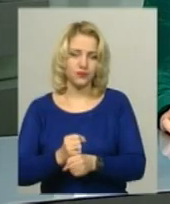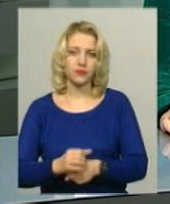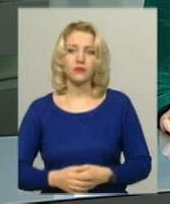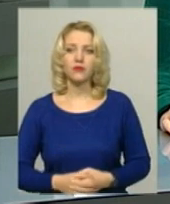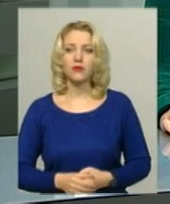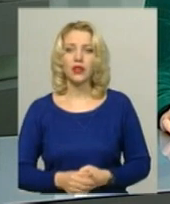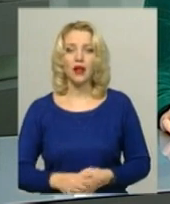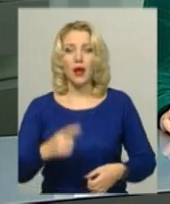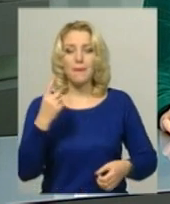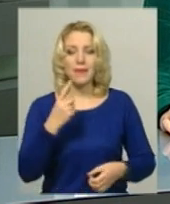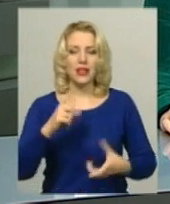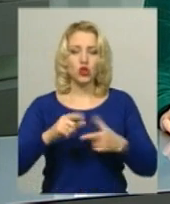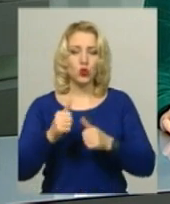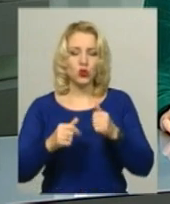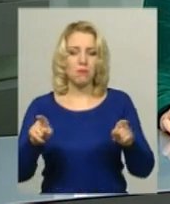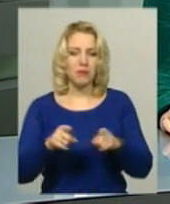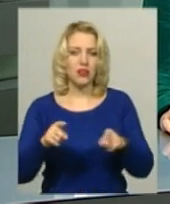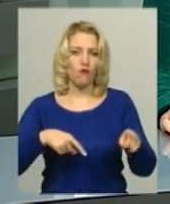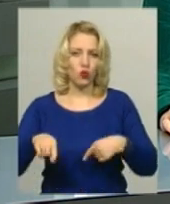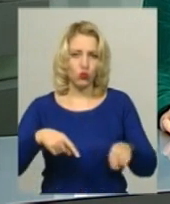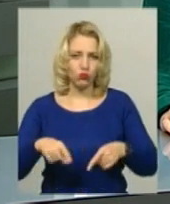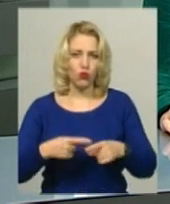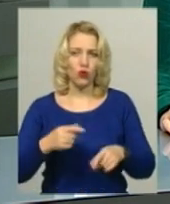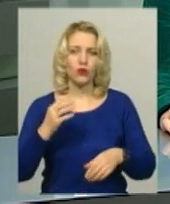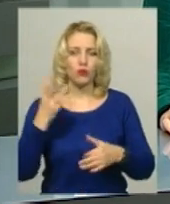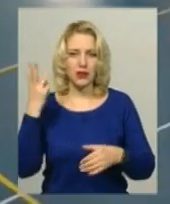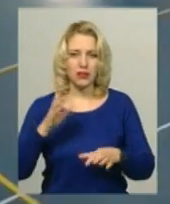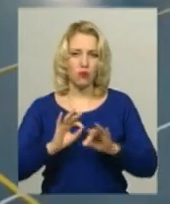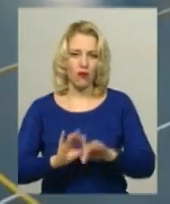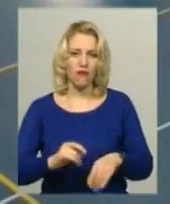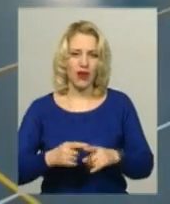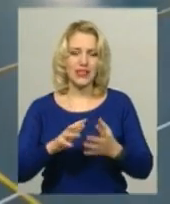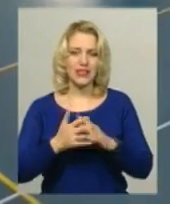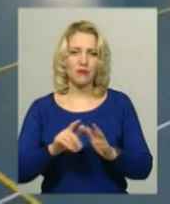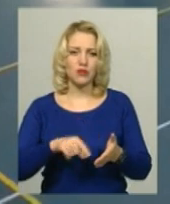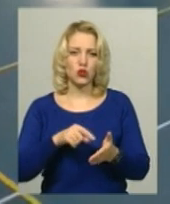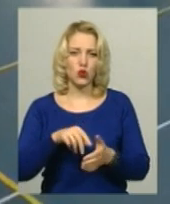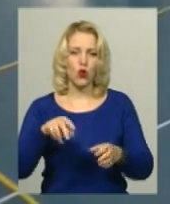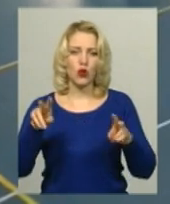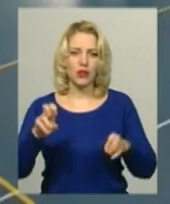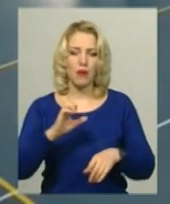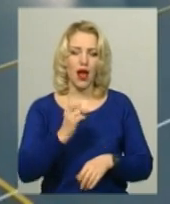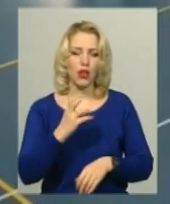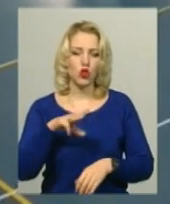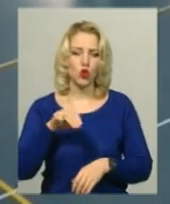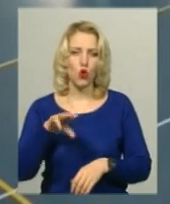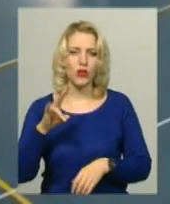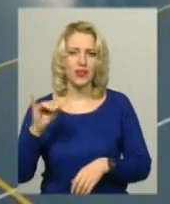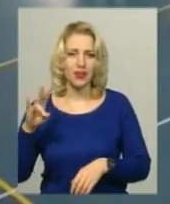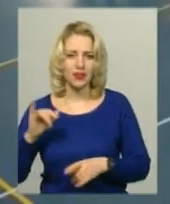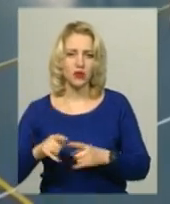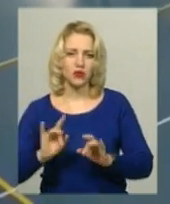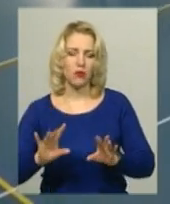Перший турнір зміні футболу серед хлопців на Хмельниччині цьогоріч провели у селищі міського типу Антоніни. Про це повідомив